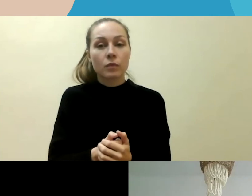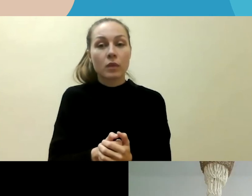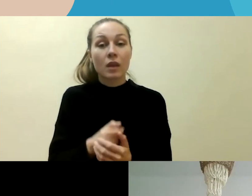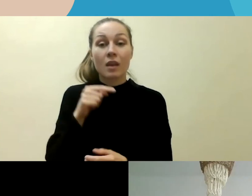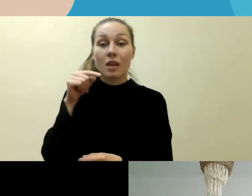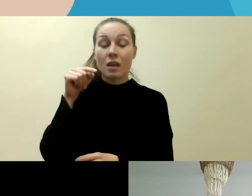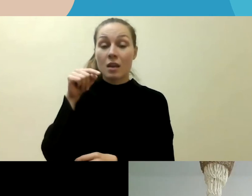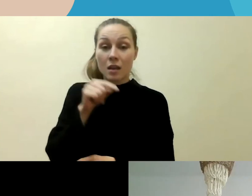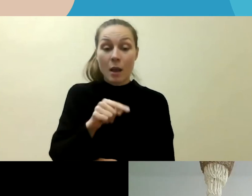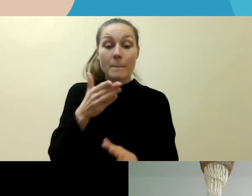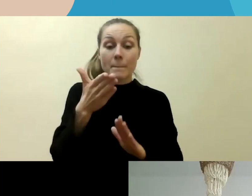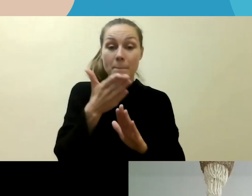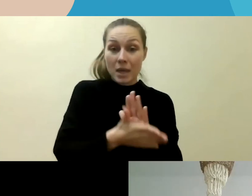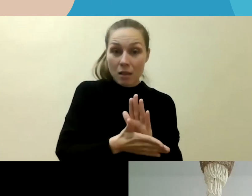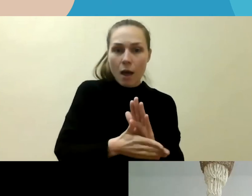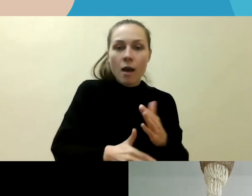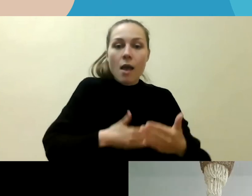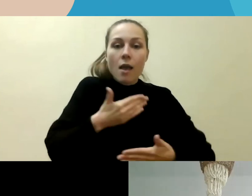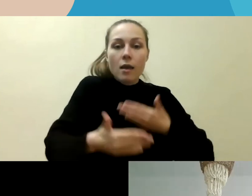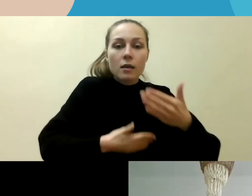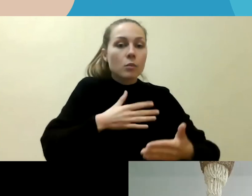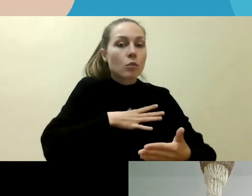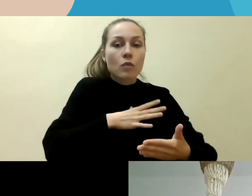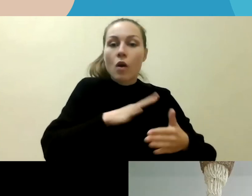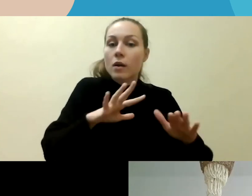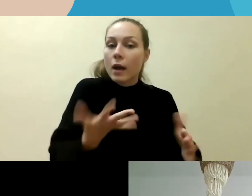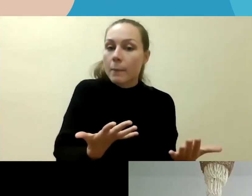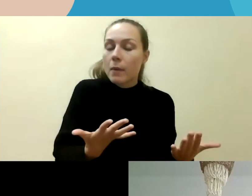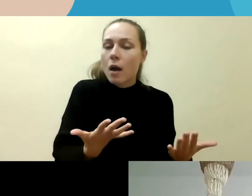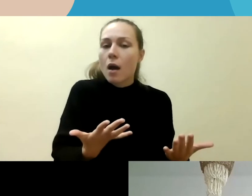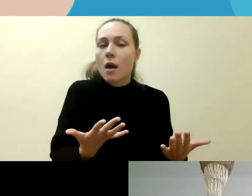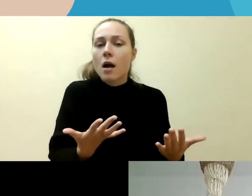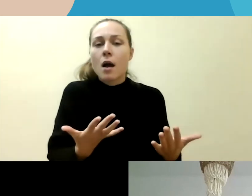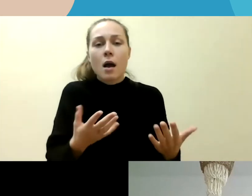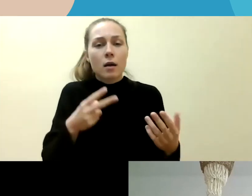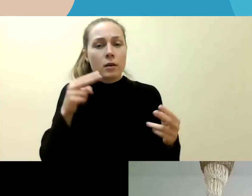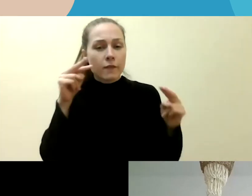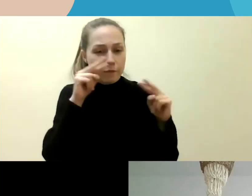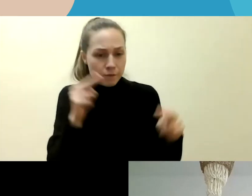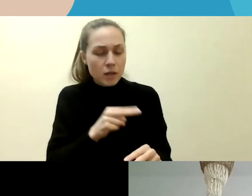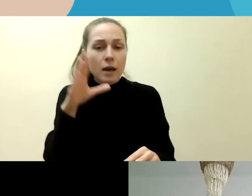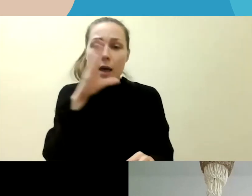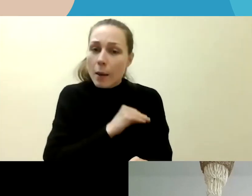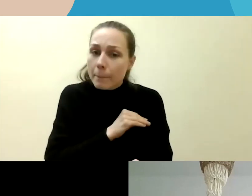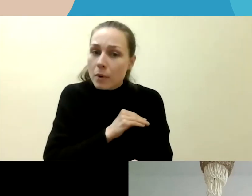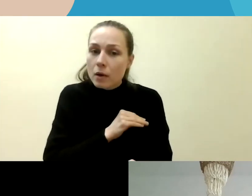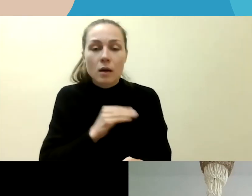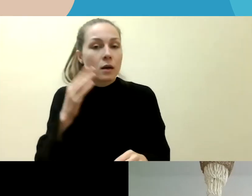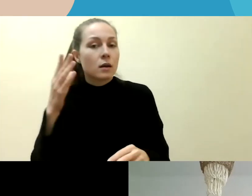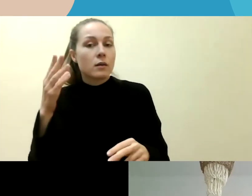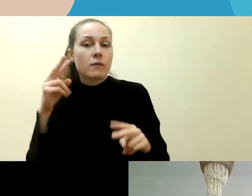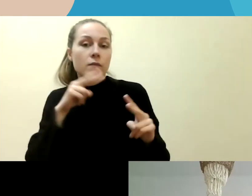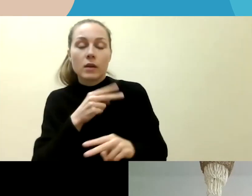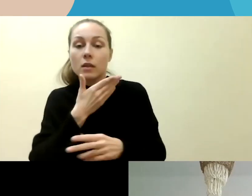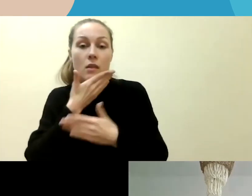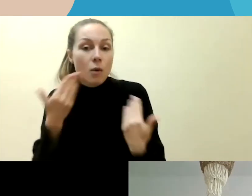konkrečios bylos eiga, kaip pavyko įrodyti, neįrodyti, ar buvo padidinta bausmė už tą